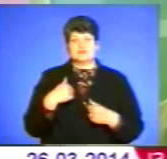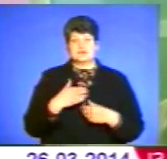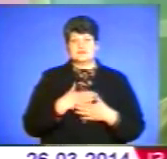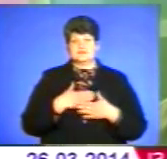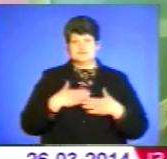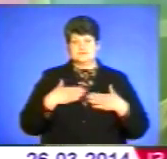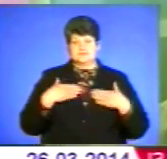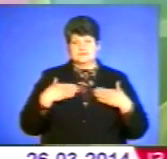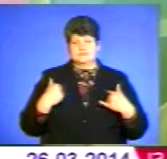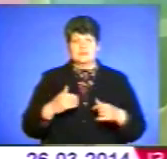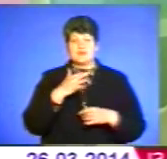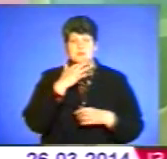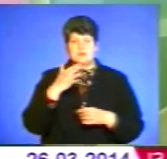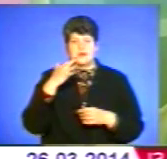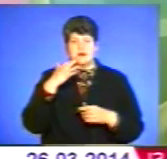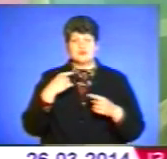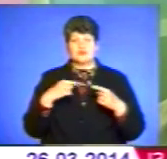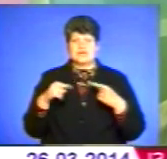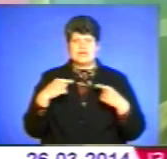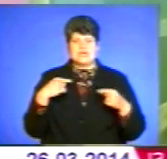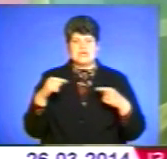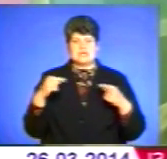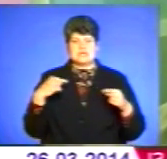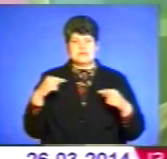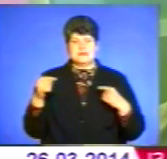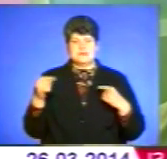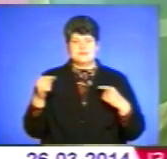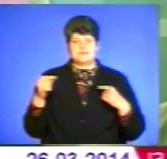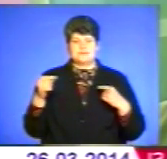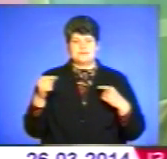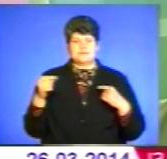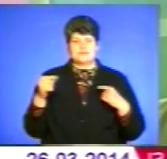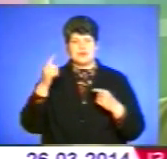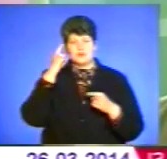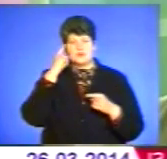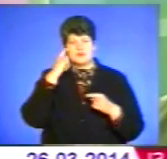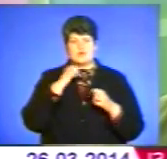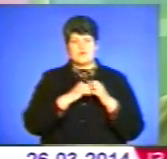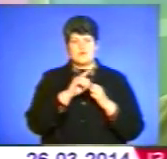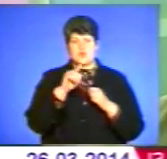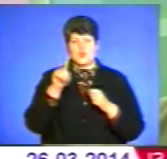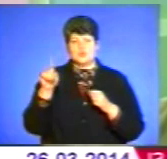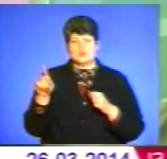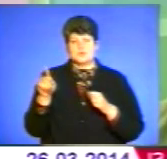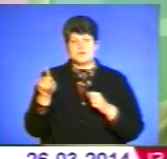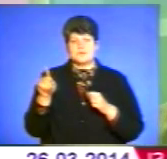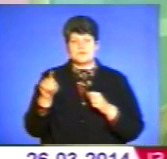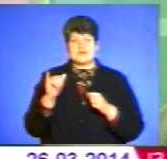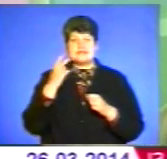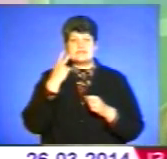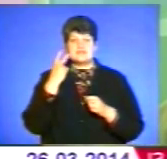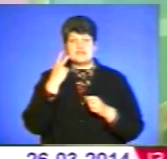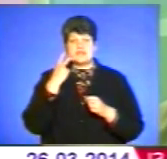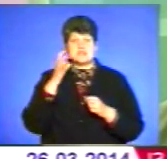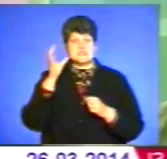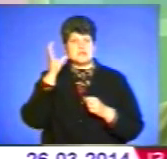хотіла того, що багато різних, ну, різні думки в кожного. І завжди це